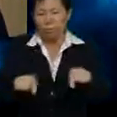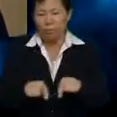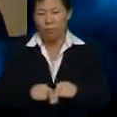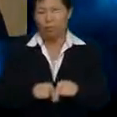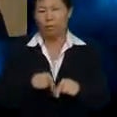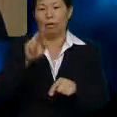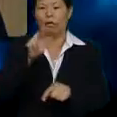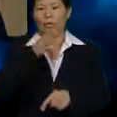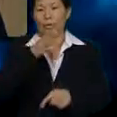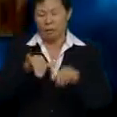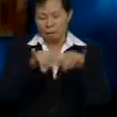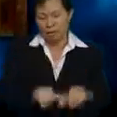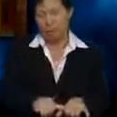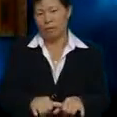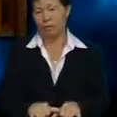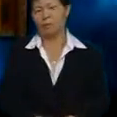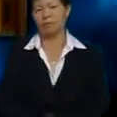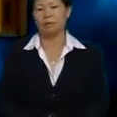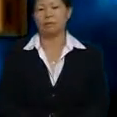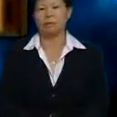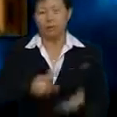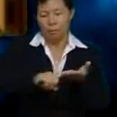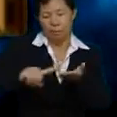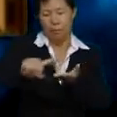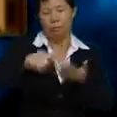InsyaAllah Minggu depan ada lagi